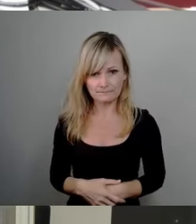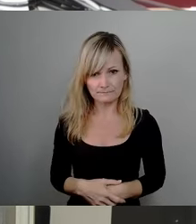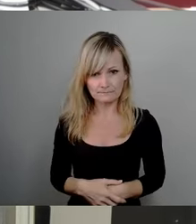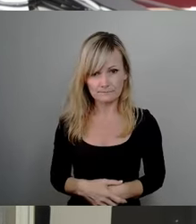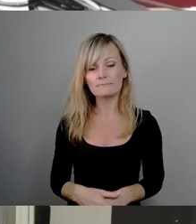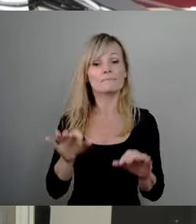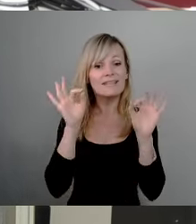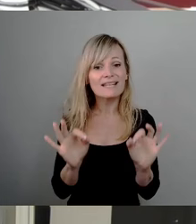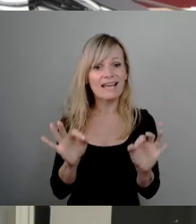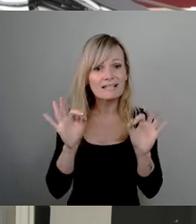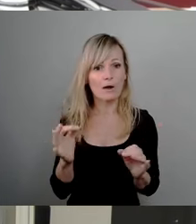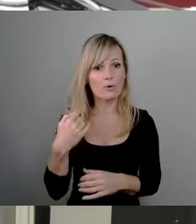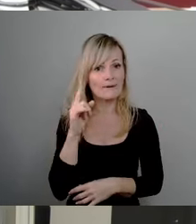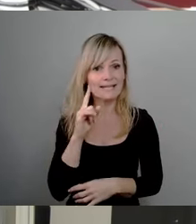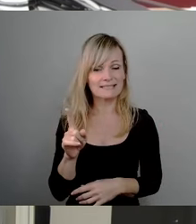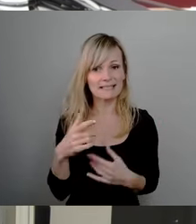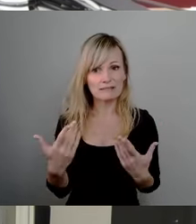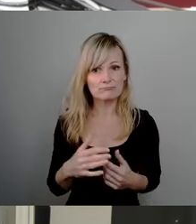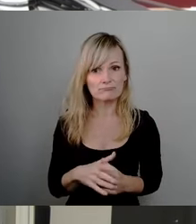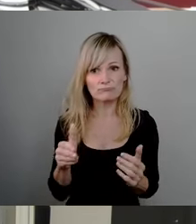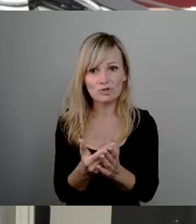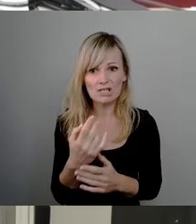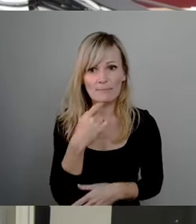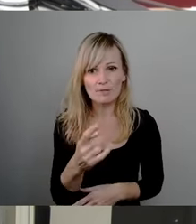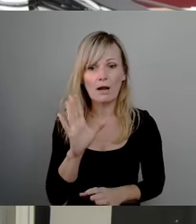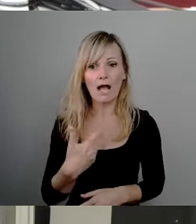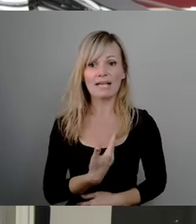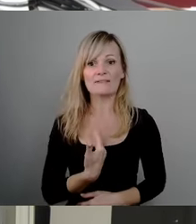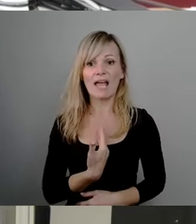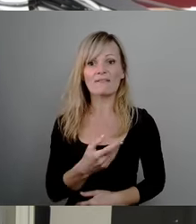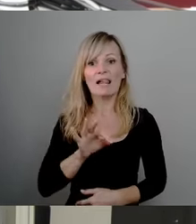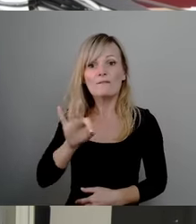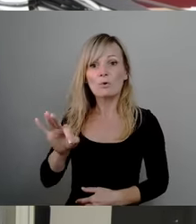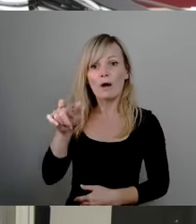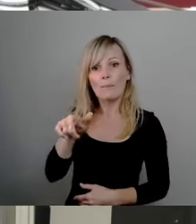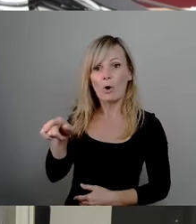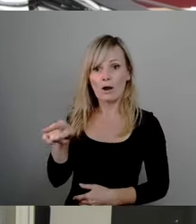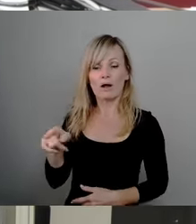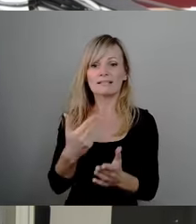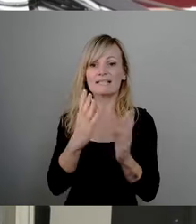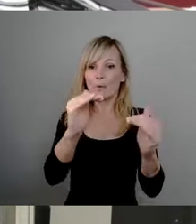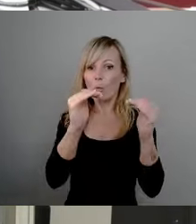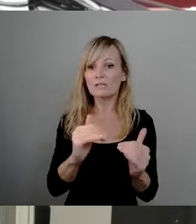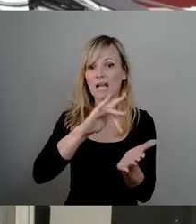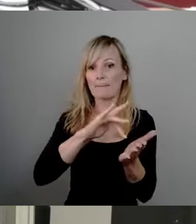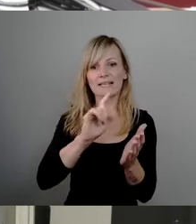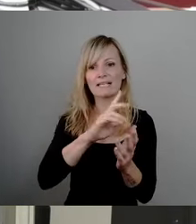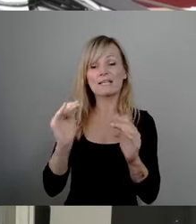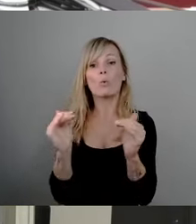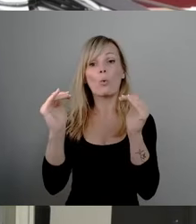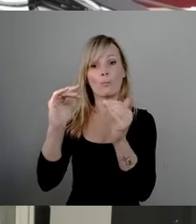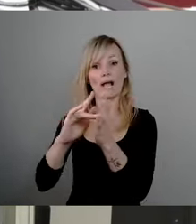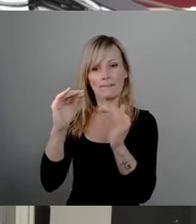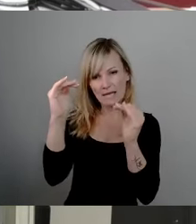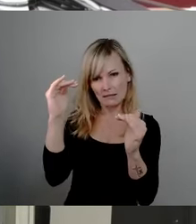wissen, sagen wir, im Zweifel für den Bürger und gehen in die untere Mitte und nicht in die obere Mitte. Und das